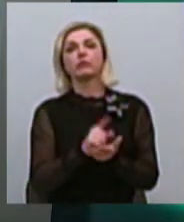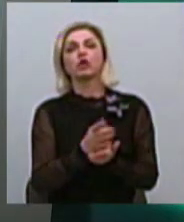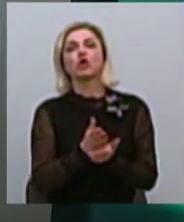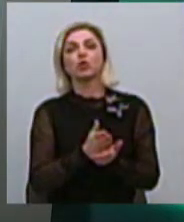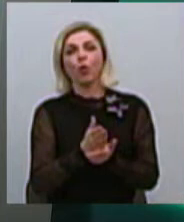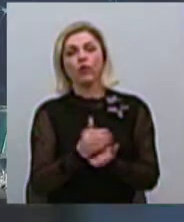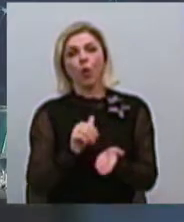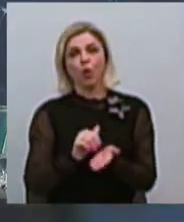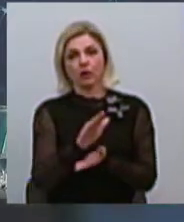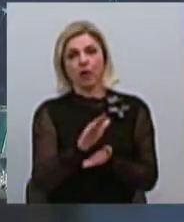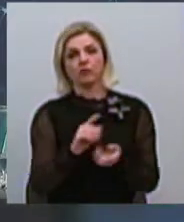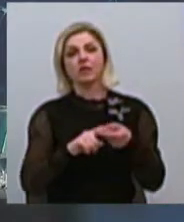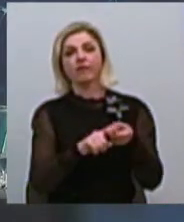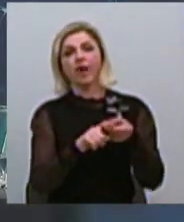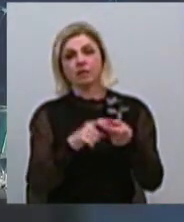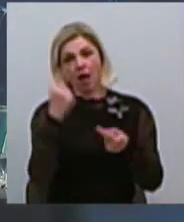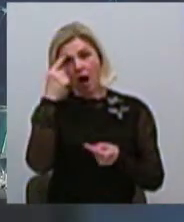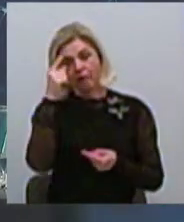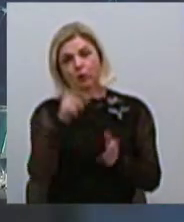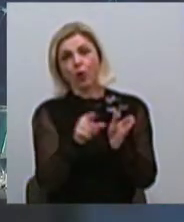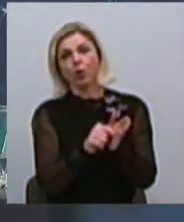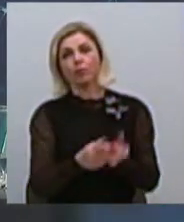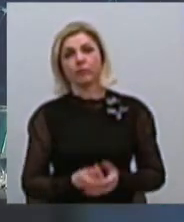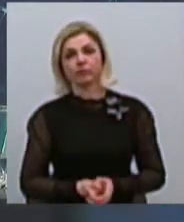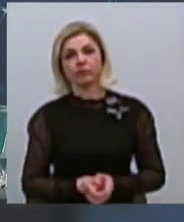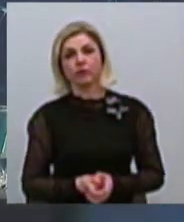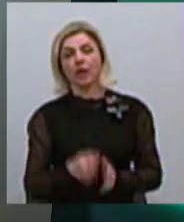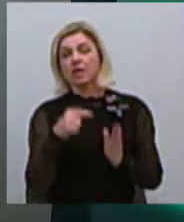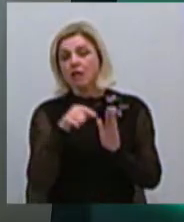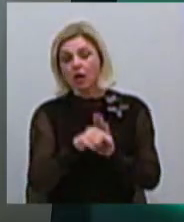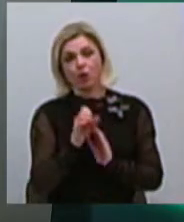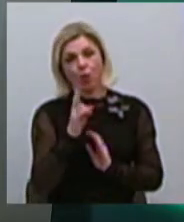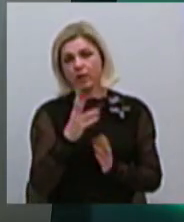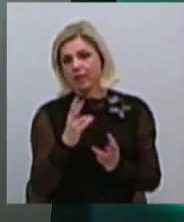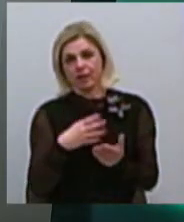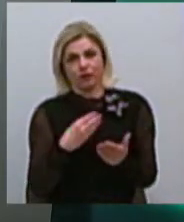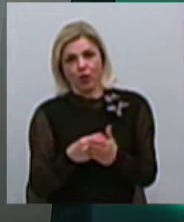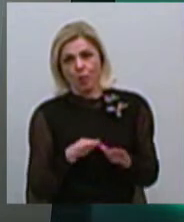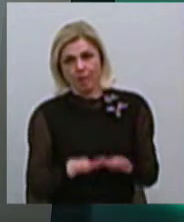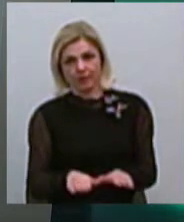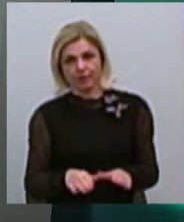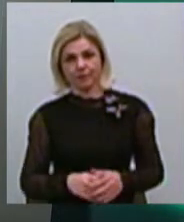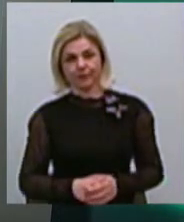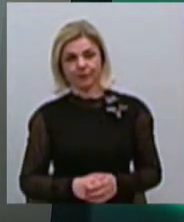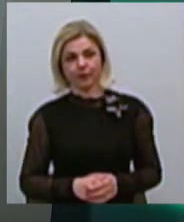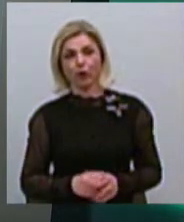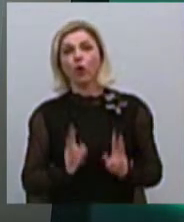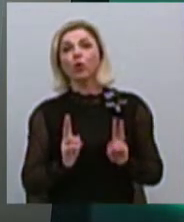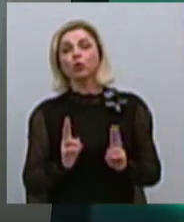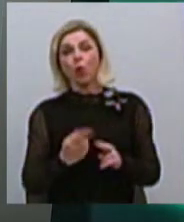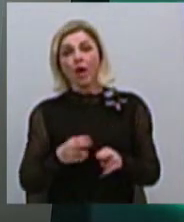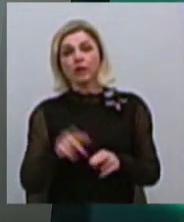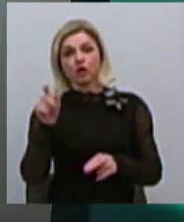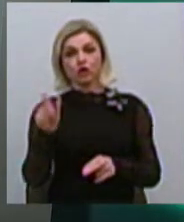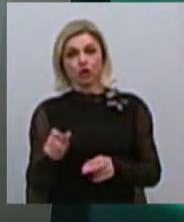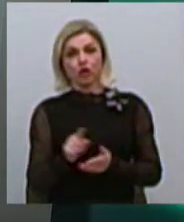вистраювати відносини з автором? Ну, значить, він не на своєм місці. Безусловно. Опять-таки, хто такий цей чиновник?